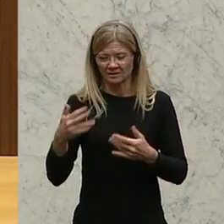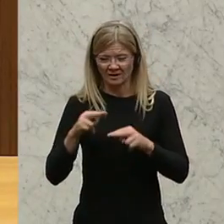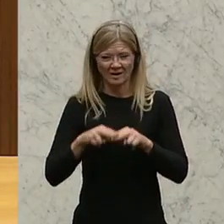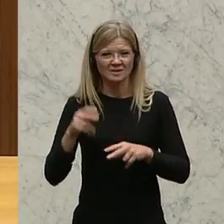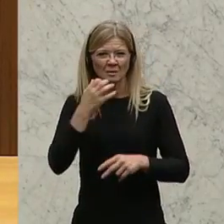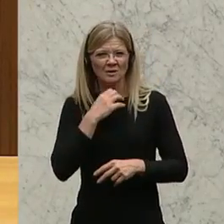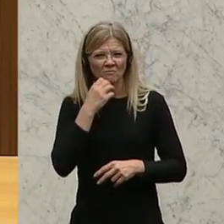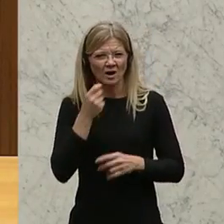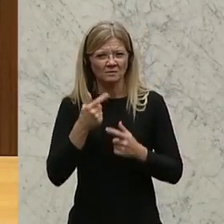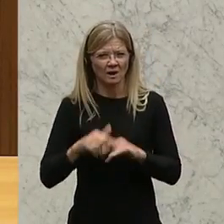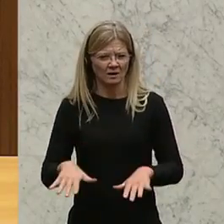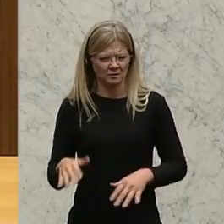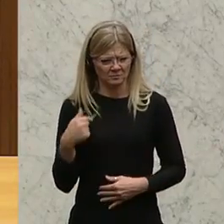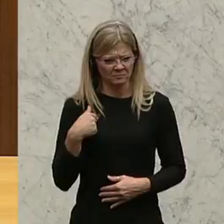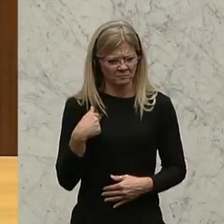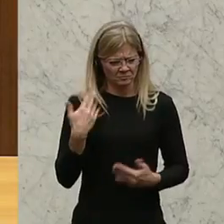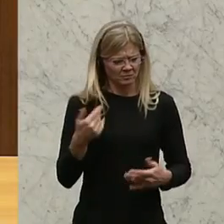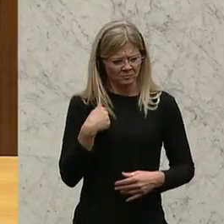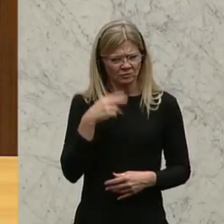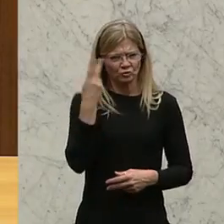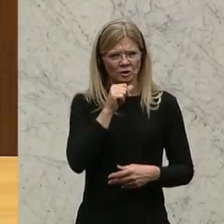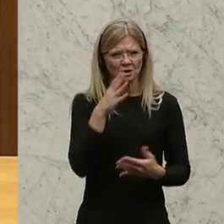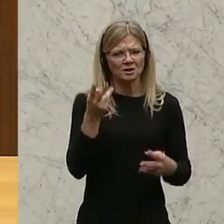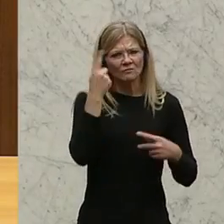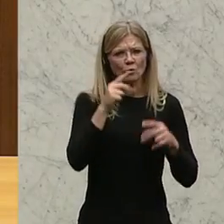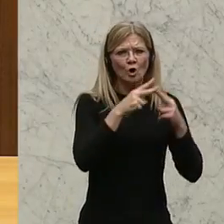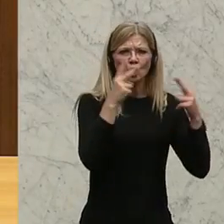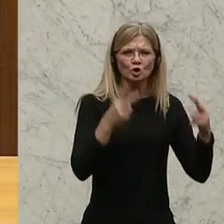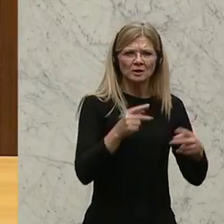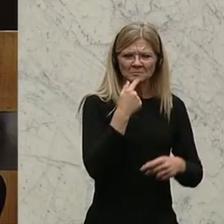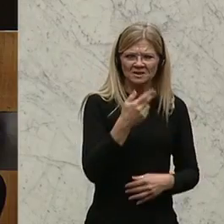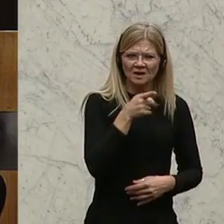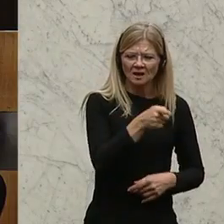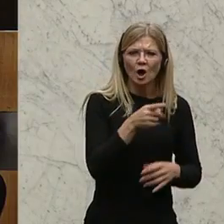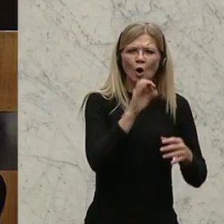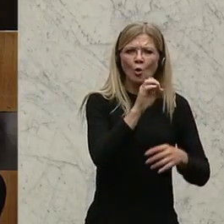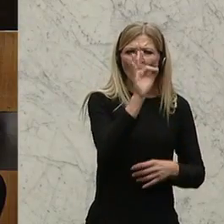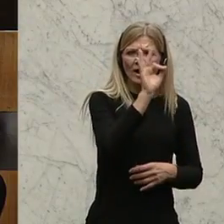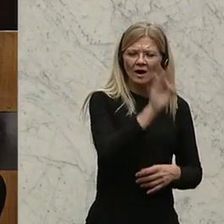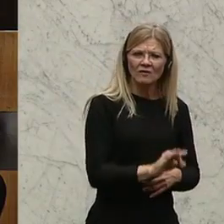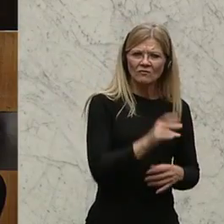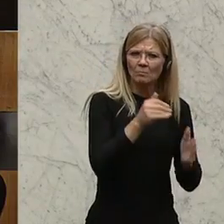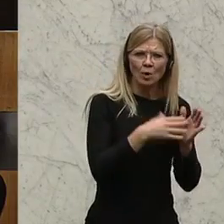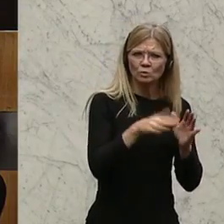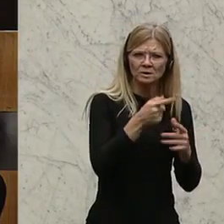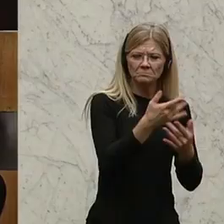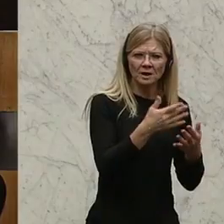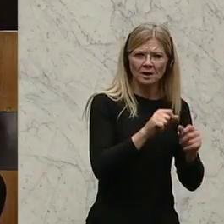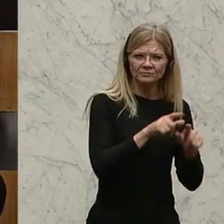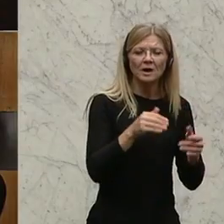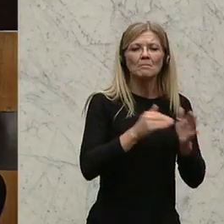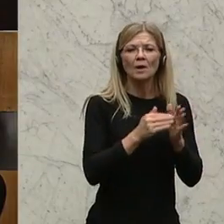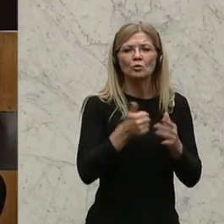ORF bestehen bleibt, wird das Konzept besagt eindeutig, es braucht den ORF als Fernsehsender nicht mehr, sondern es braucht jemanden, der offenbar die Redaktionen